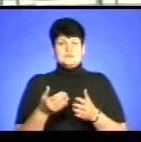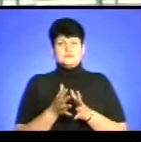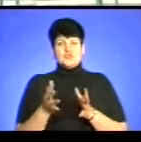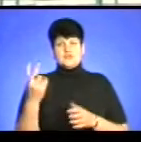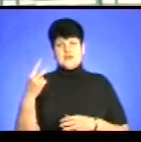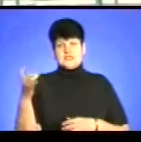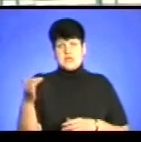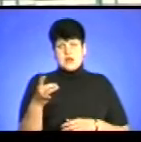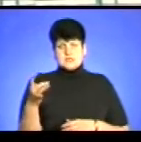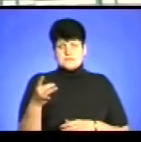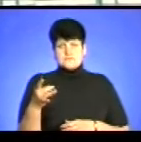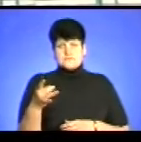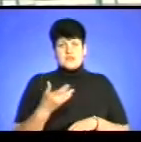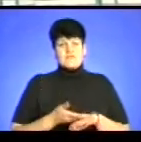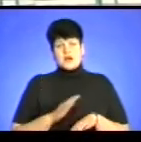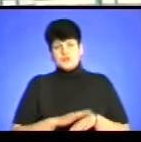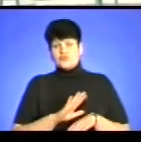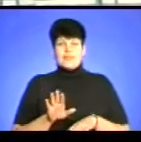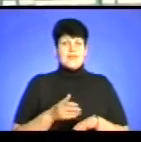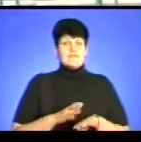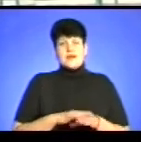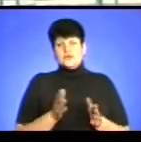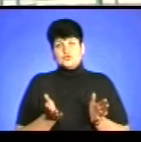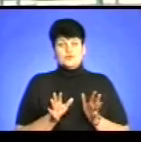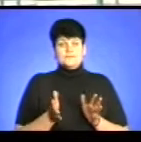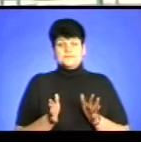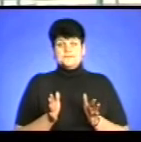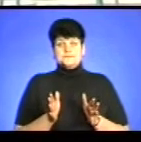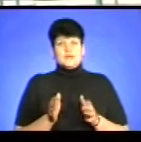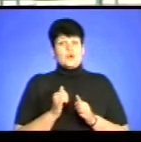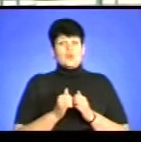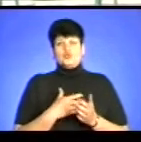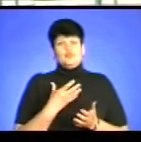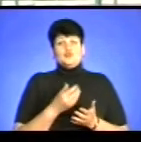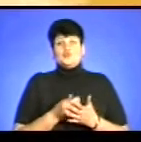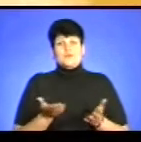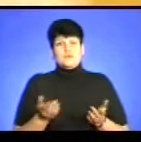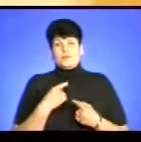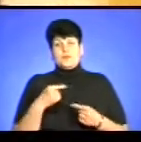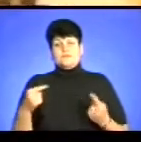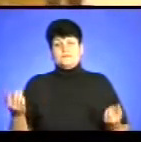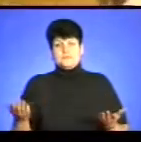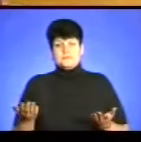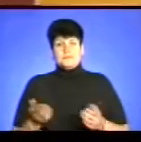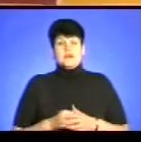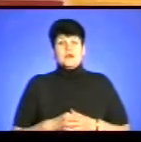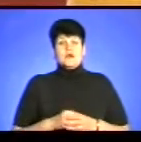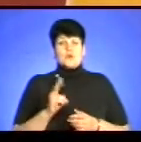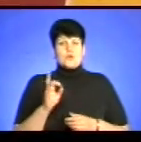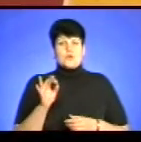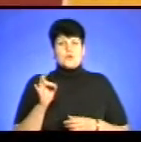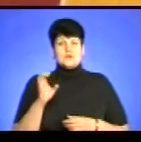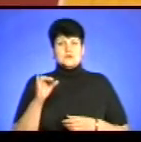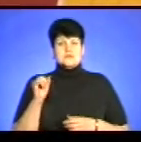разів, важко-неважко, кожному своє, скажемо так. Кросвіт – це тренувальна методика,